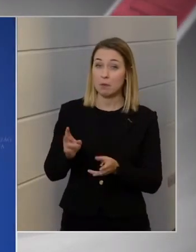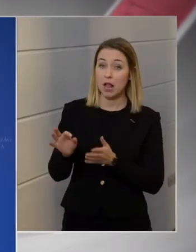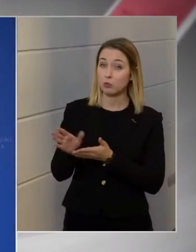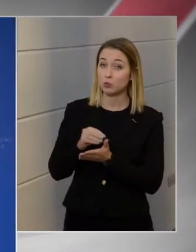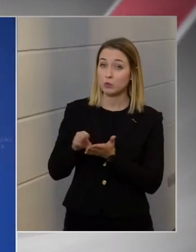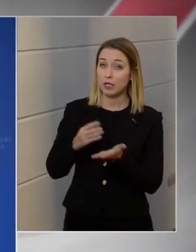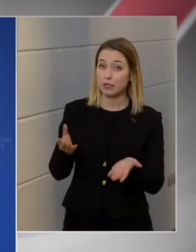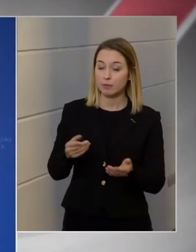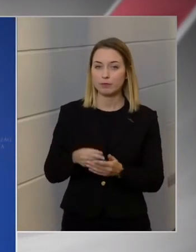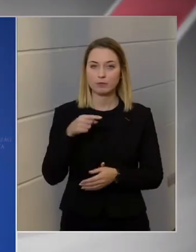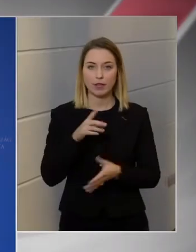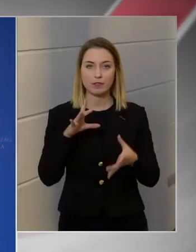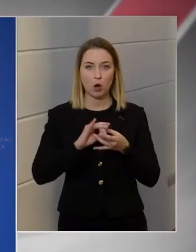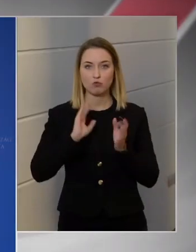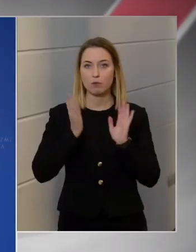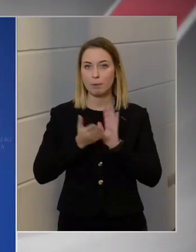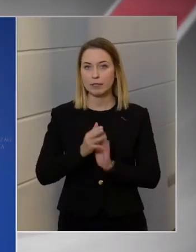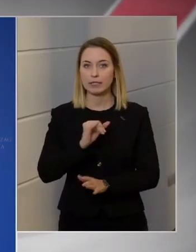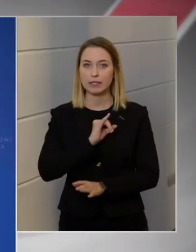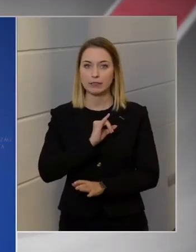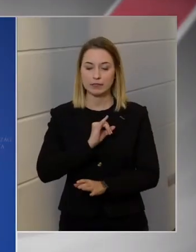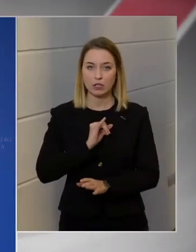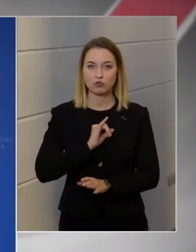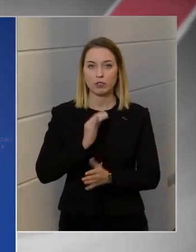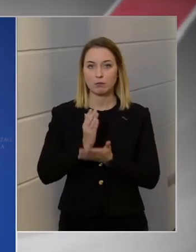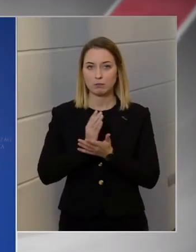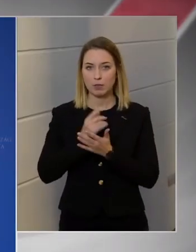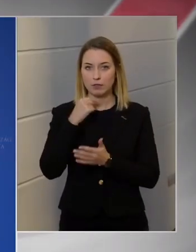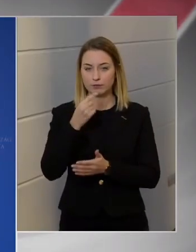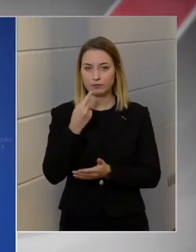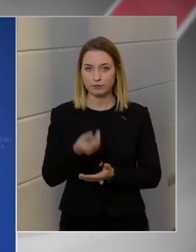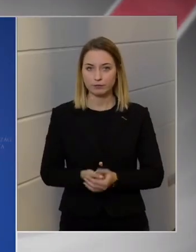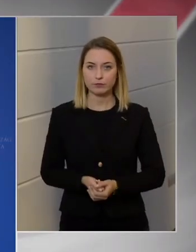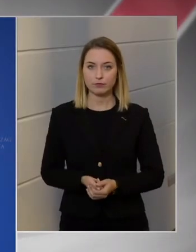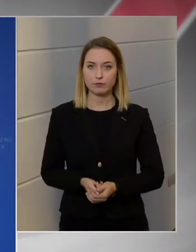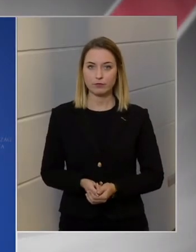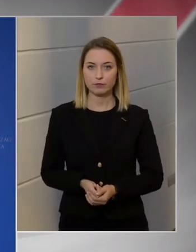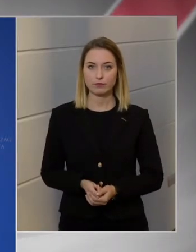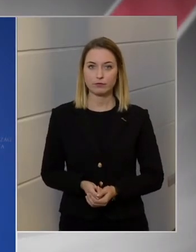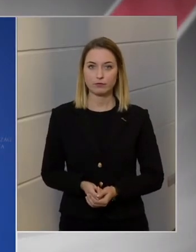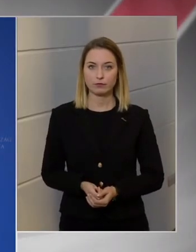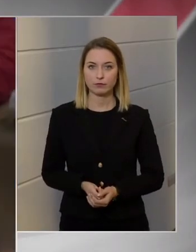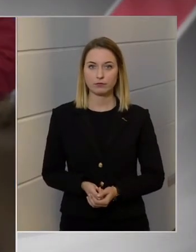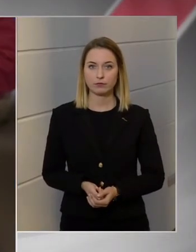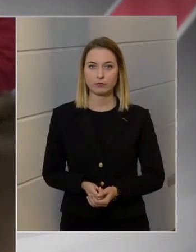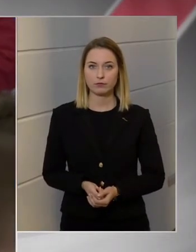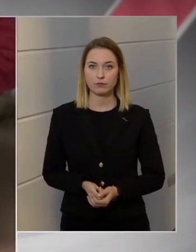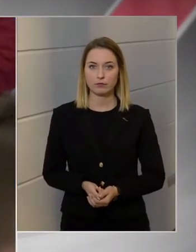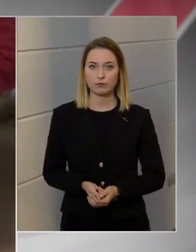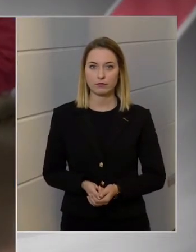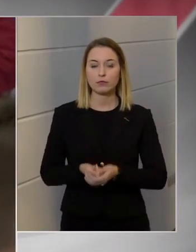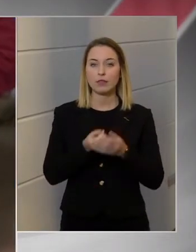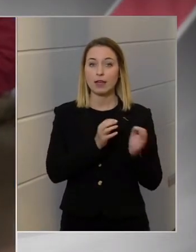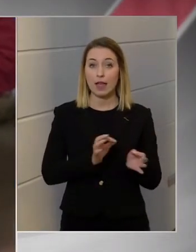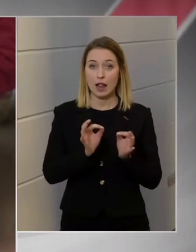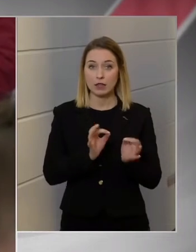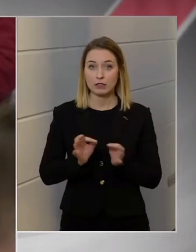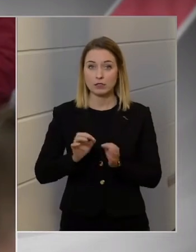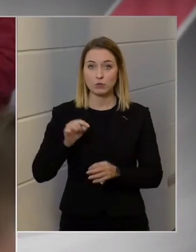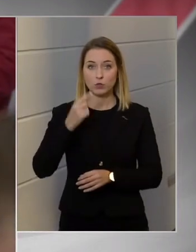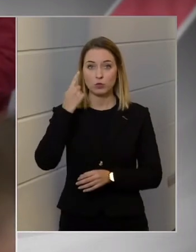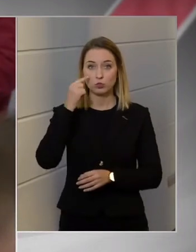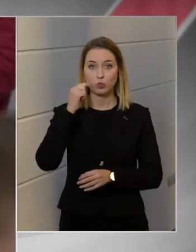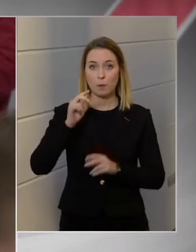Hoztaná, mondtam ezzel kapcsolatosan minden érvet és álnérvet, nem én vagyok az adatgazda. Elkészült-e az a